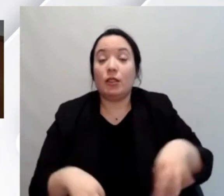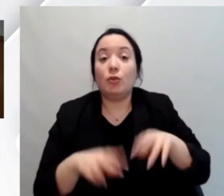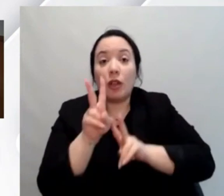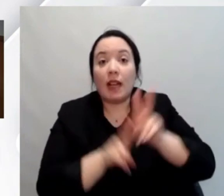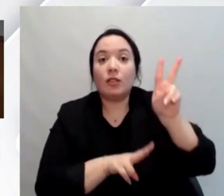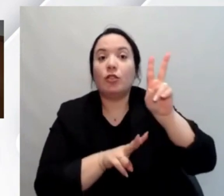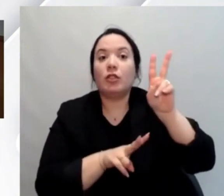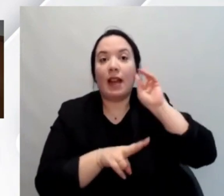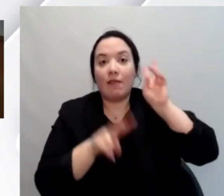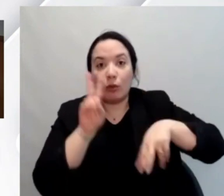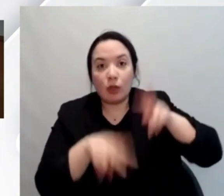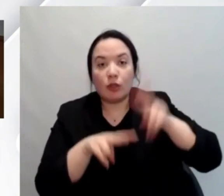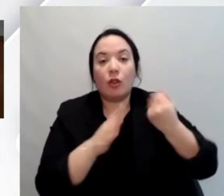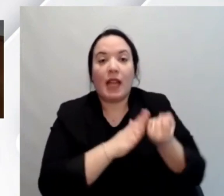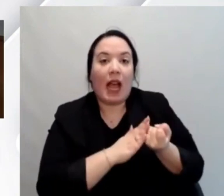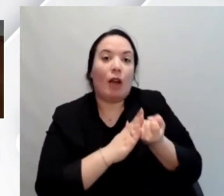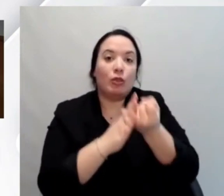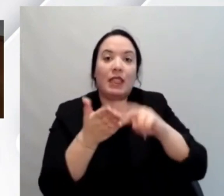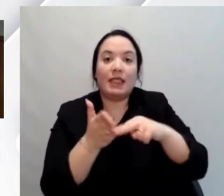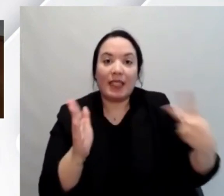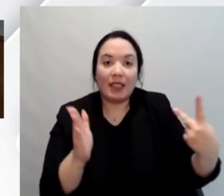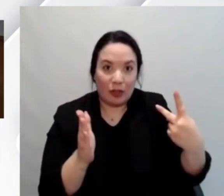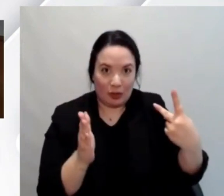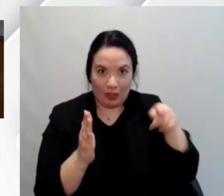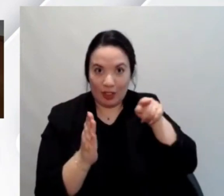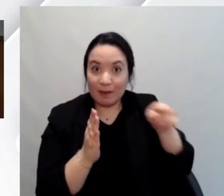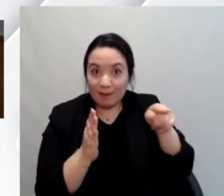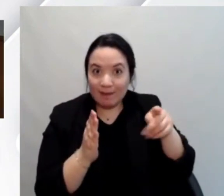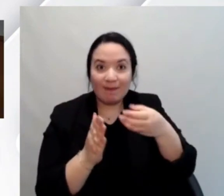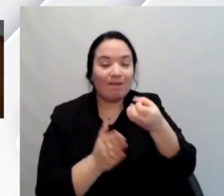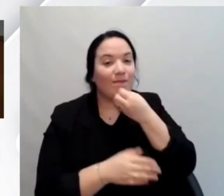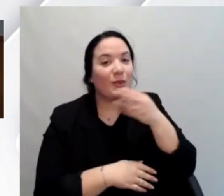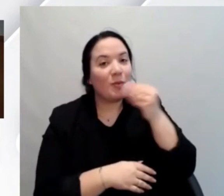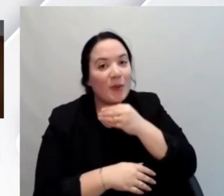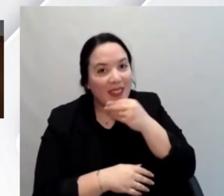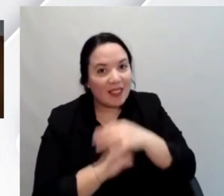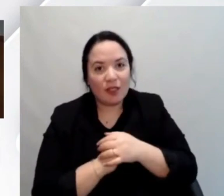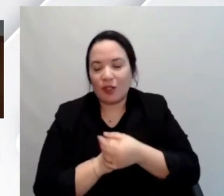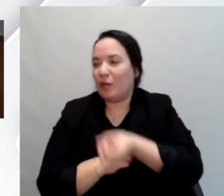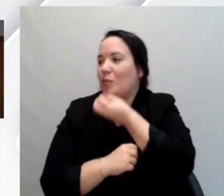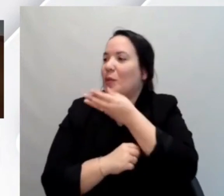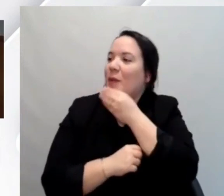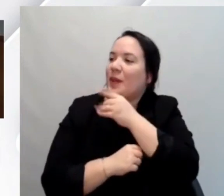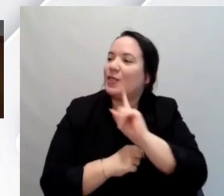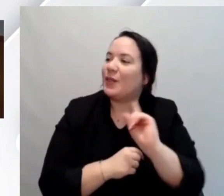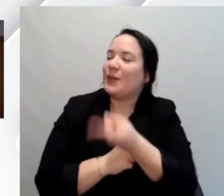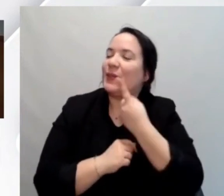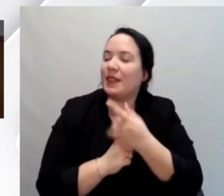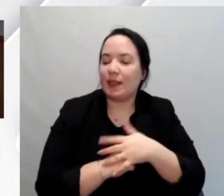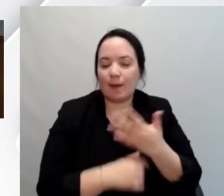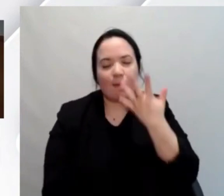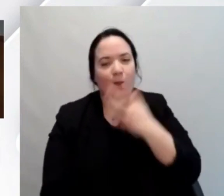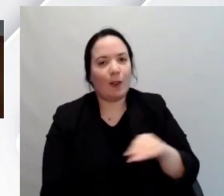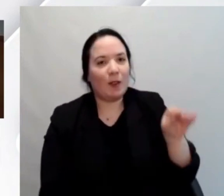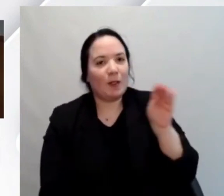Tecnologie ciao Sabato benvenuto buon pomeriggio a tutti la domanda anche a te